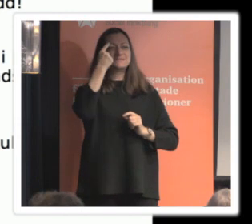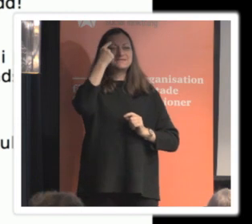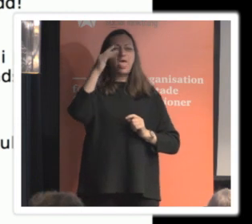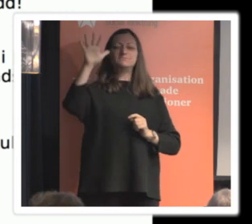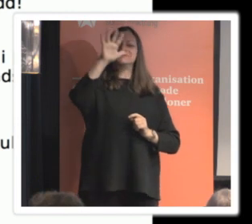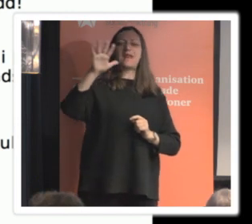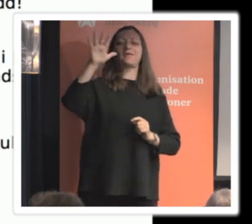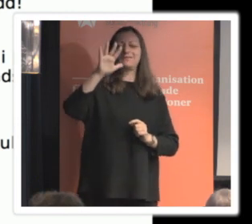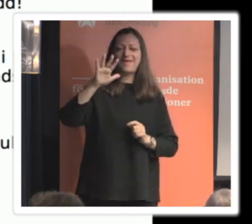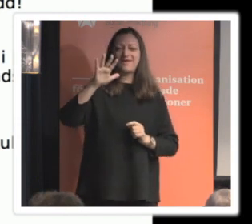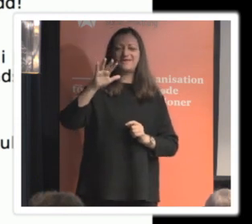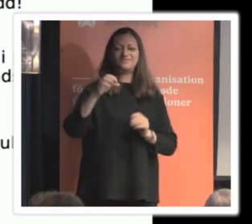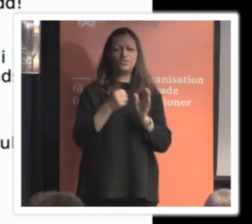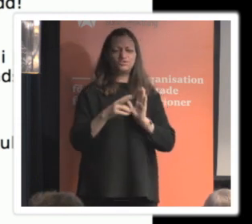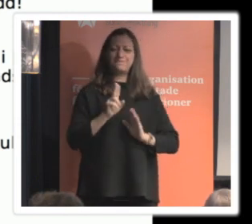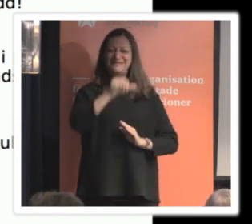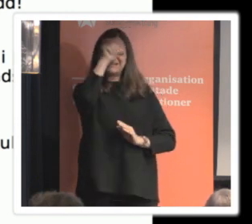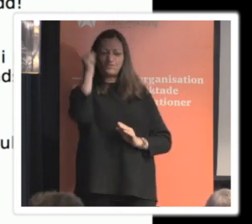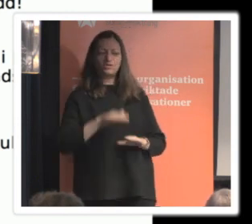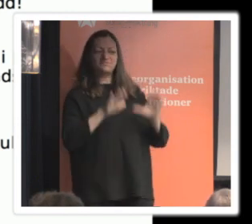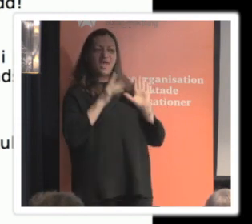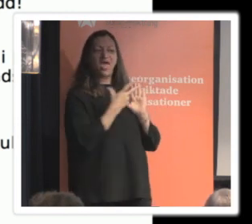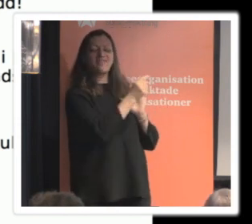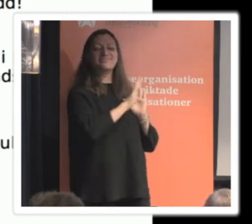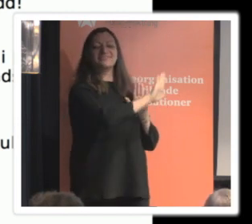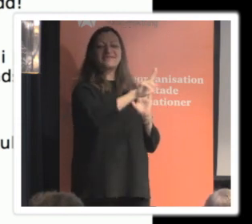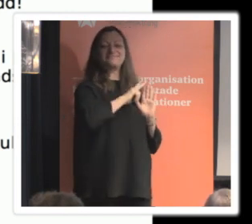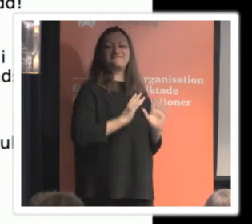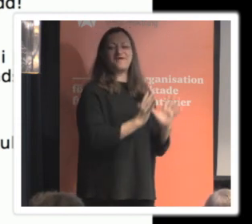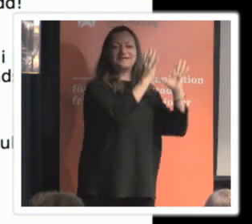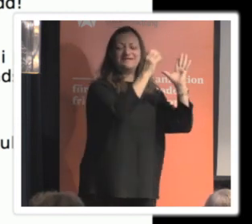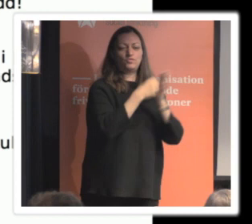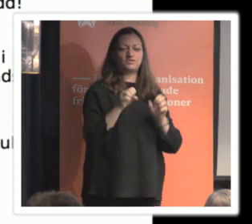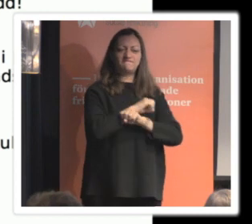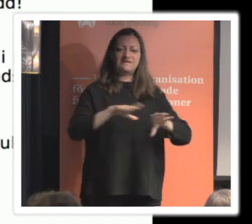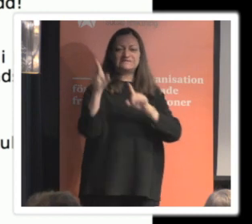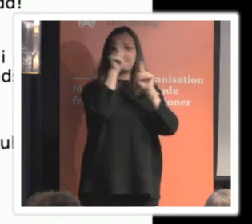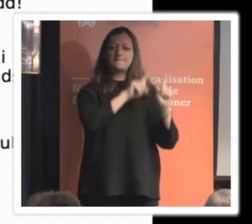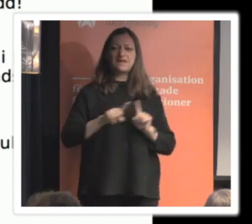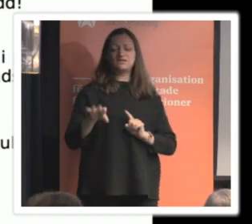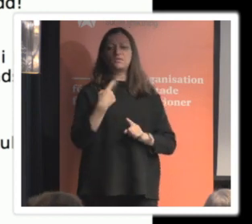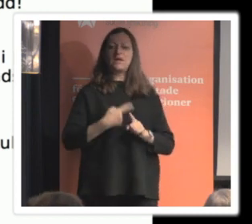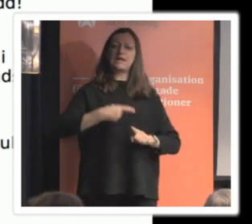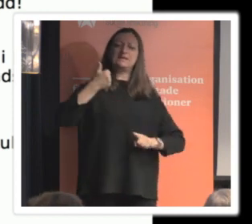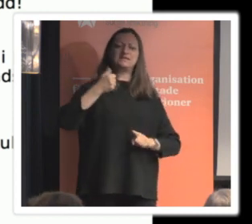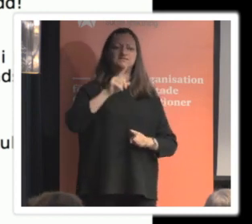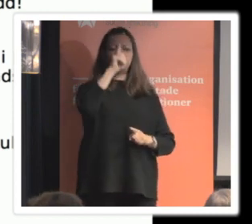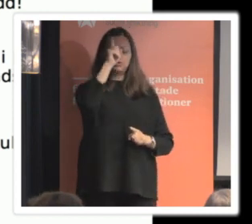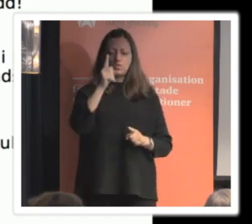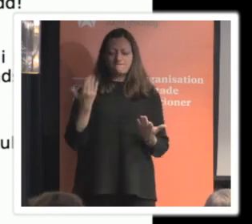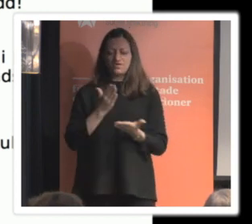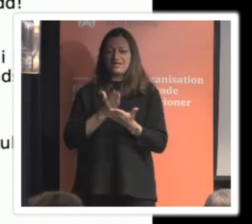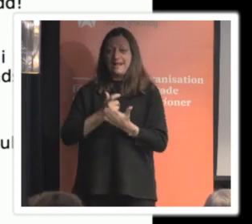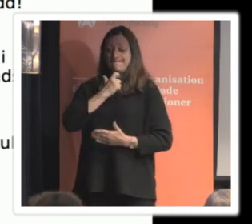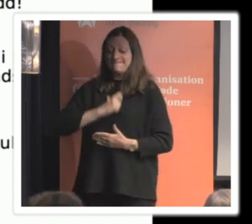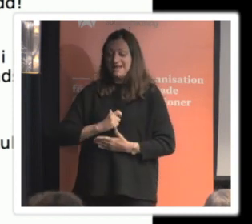det är väldigt svårt att respektera andras privatliv för de allra flesta människor så är det enklast att förstå för sig själv vad man